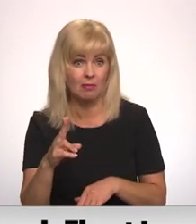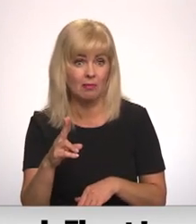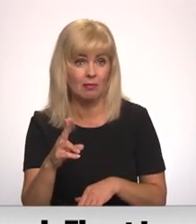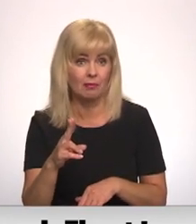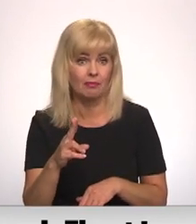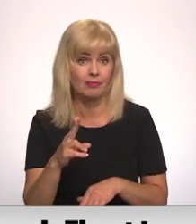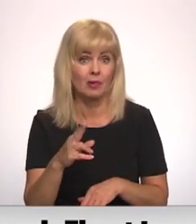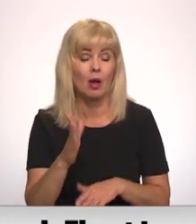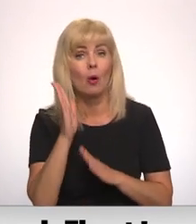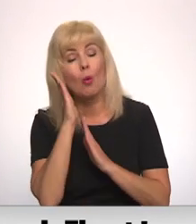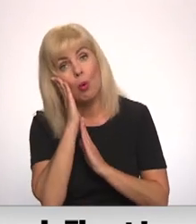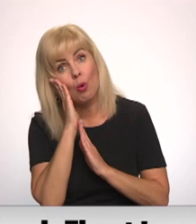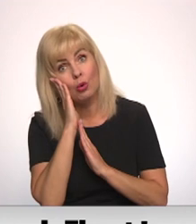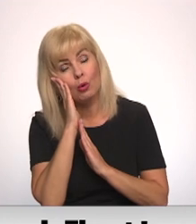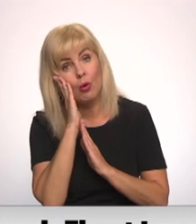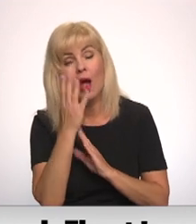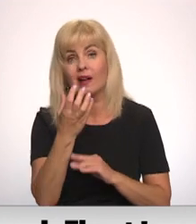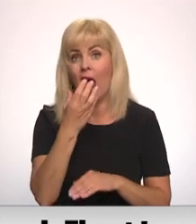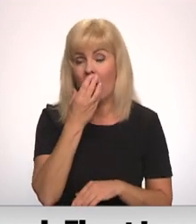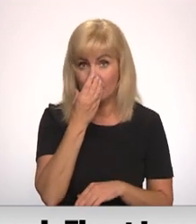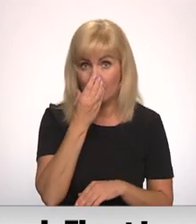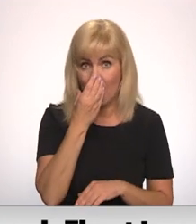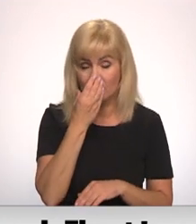Padāts guļu reanimācijā.